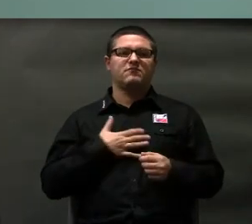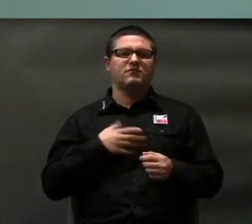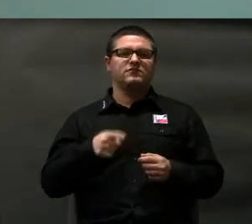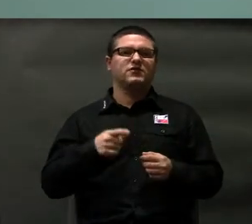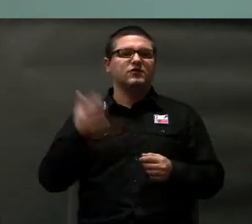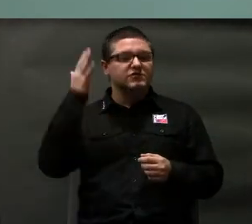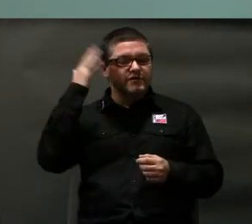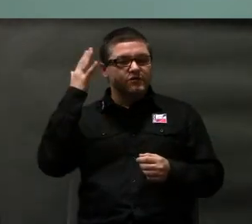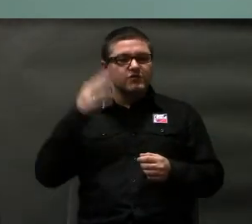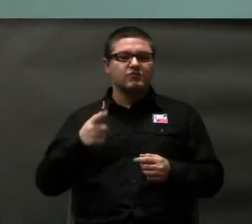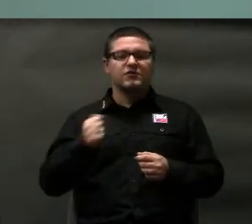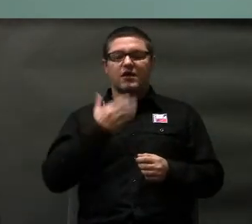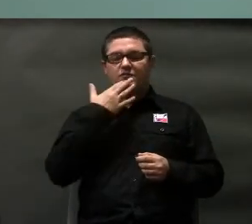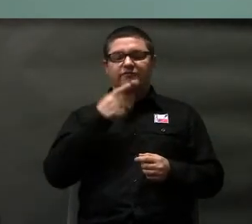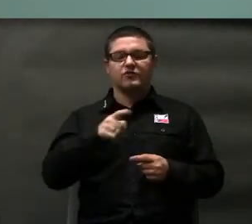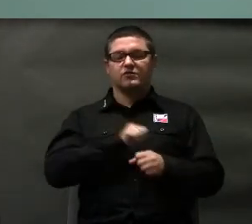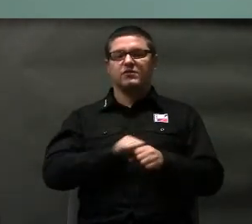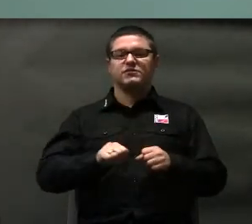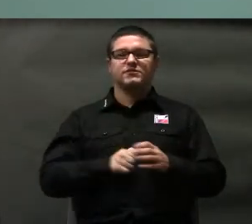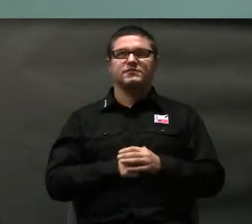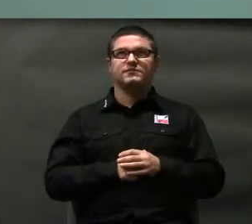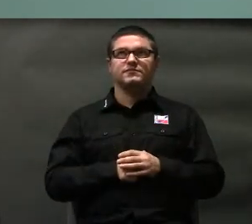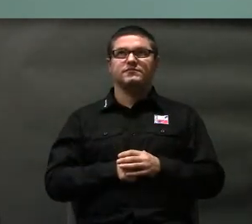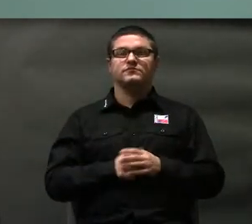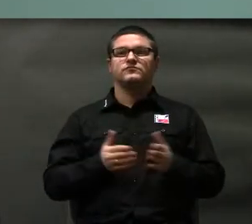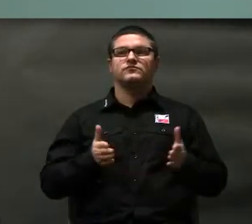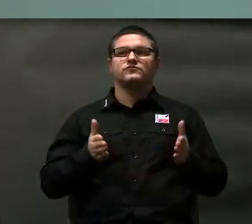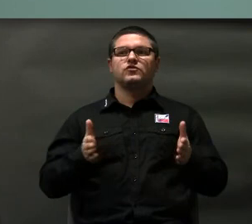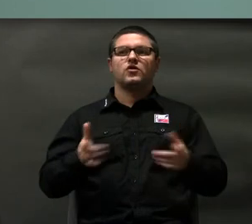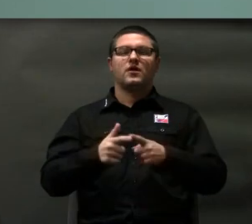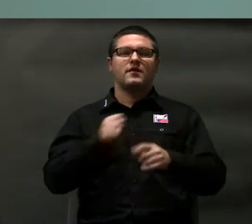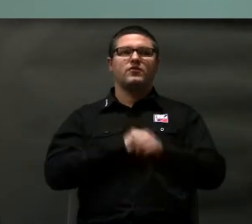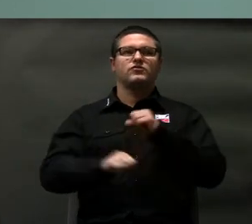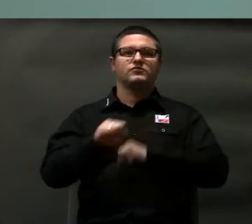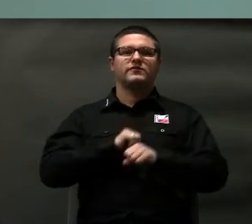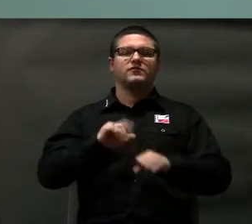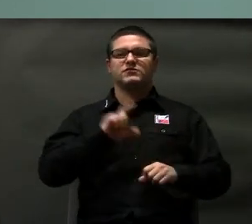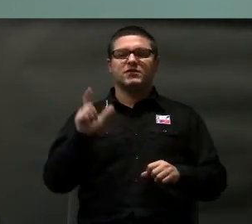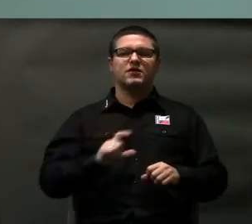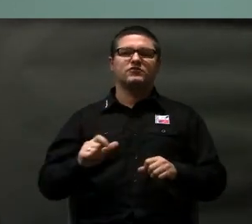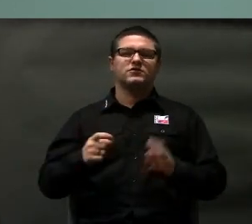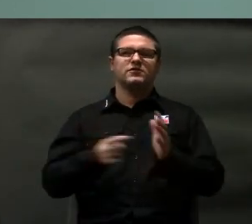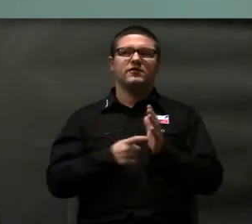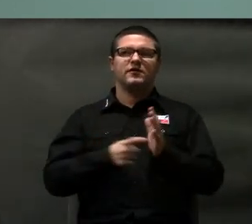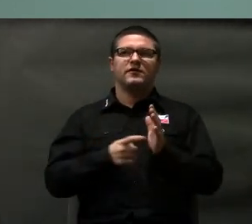świadomość, bo tak jak mówię to jest taka droga niepełnosprawność, bo ciągle wymaga